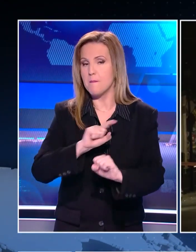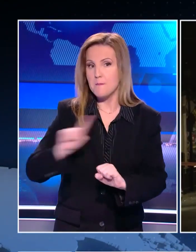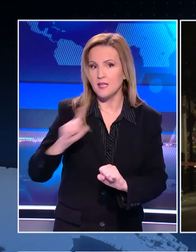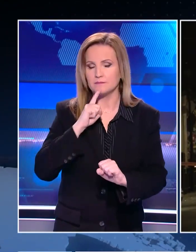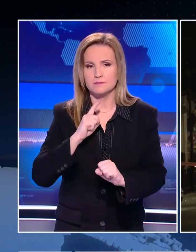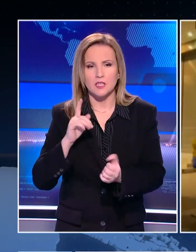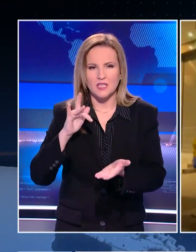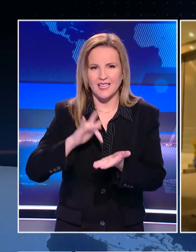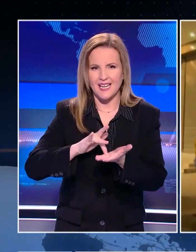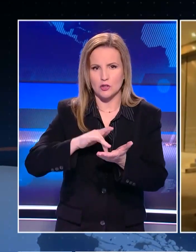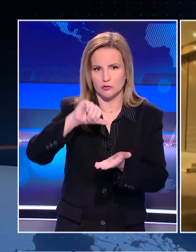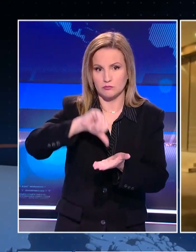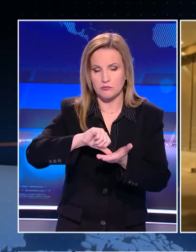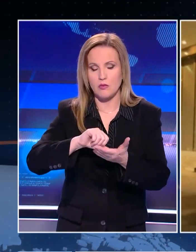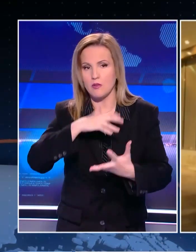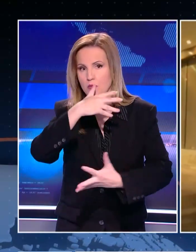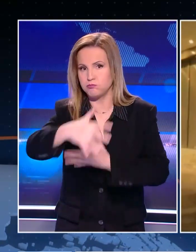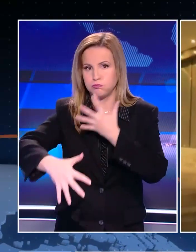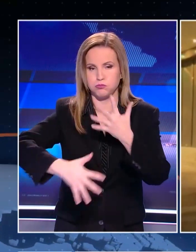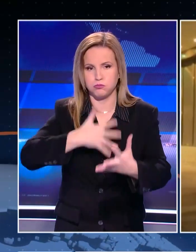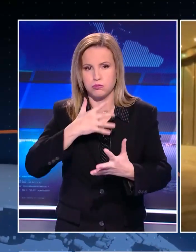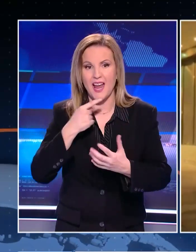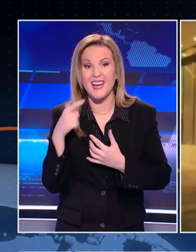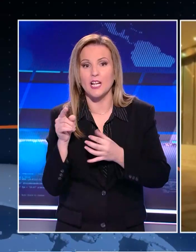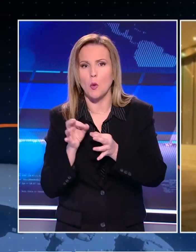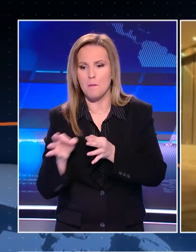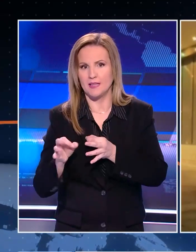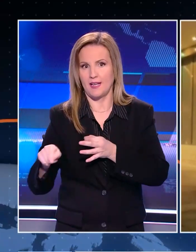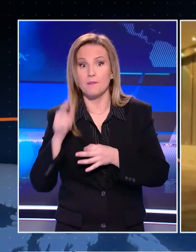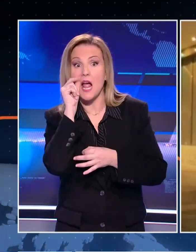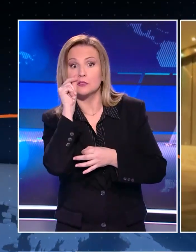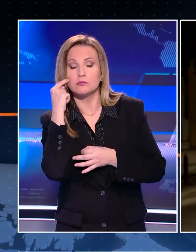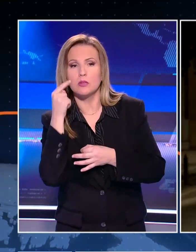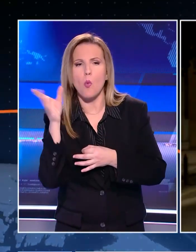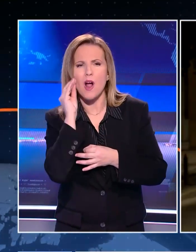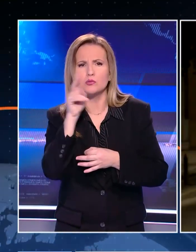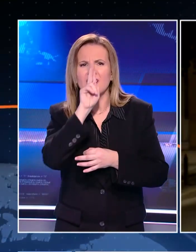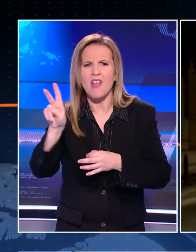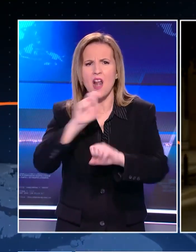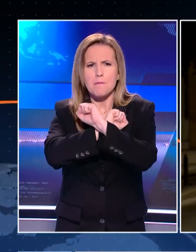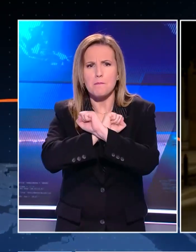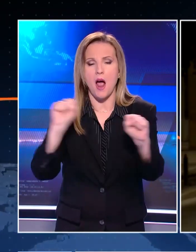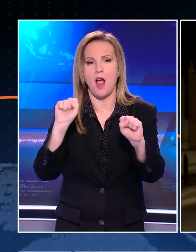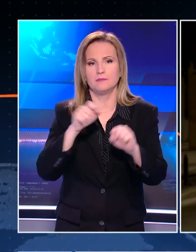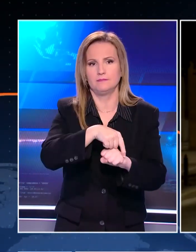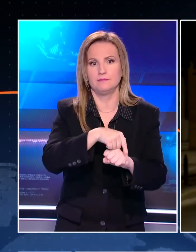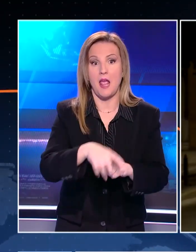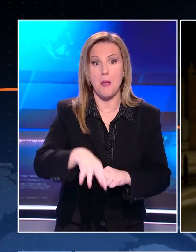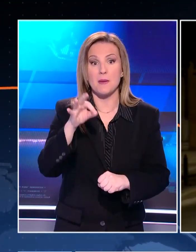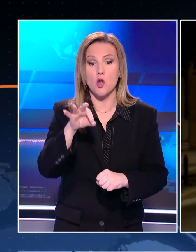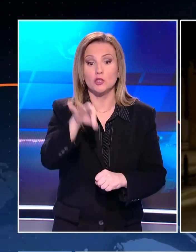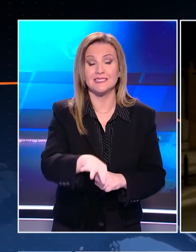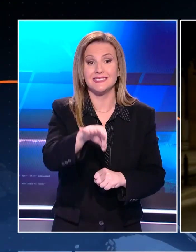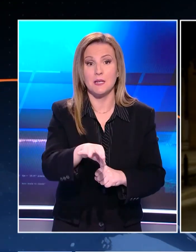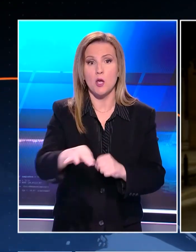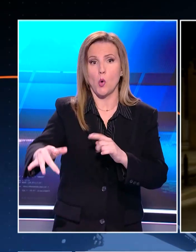Αθήνας επικράτη πανικός. Είμασταν εδώ πλήγα περίπου 100 μέτρα παρακάτω και ακούστηκε πολύ καθαρά. Οι βομβιστές επέλεξαν ένα σημείο με πολύ